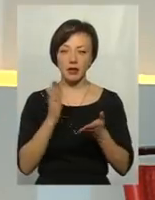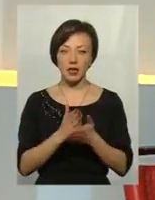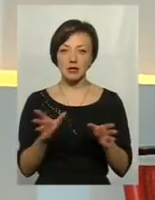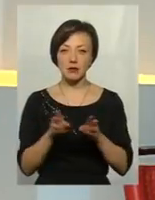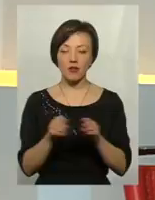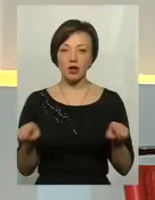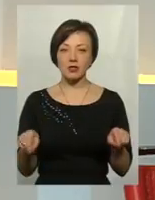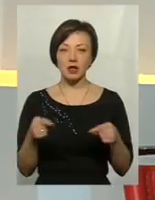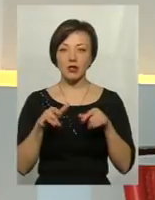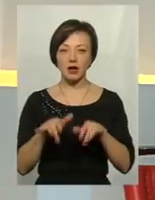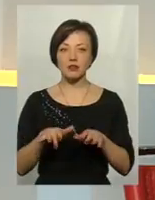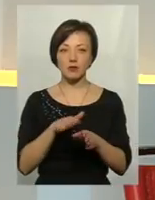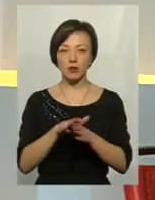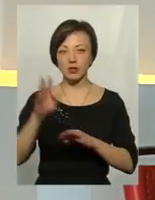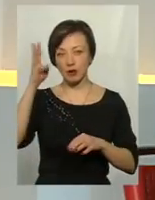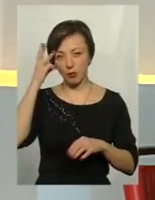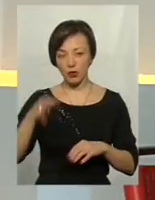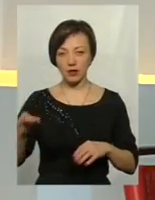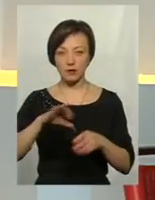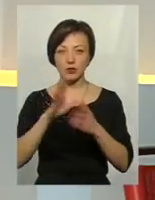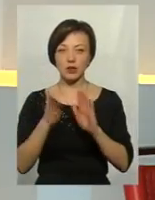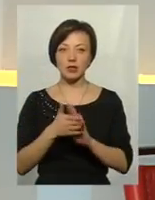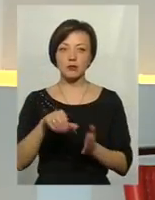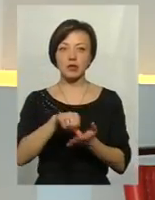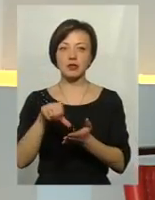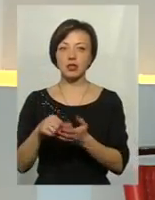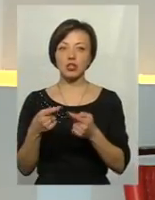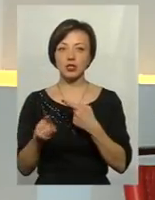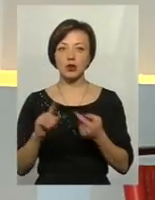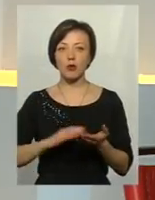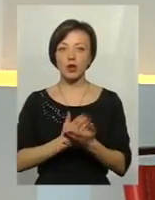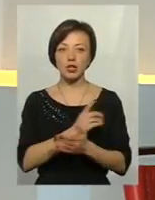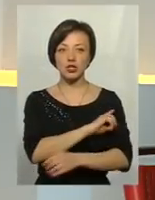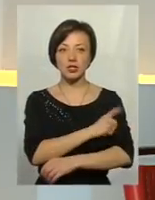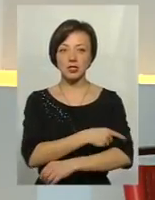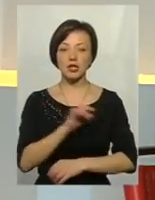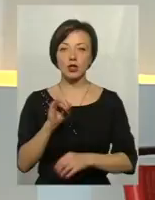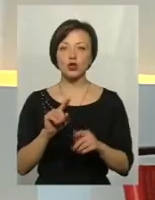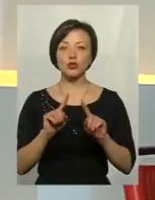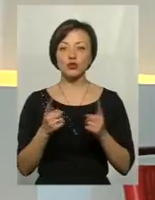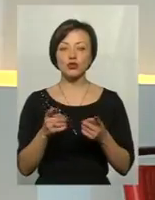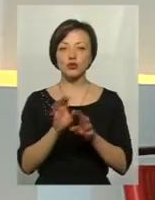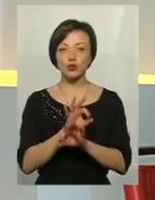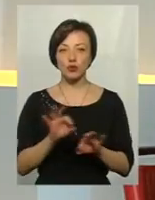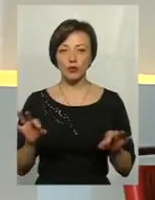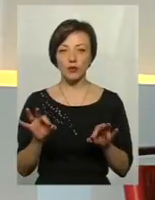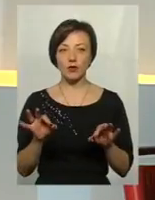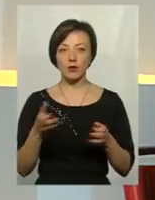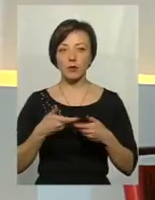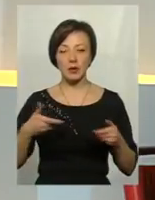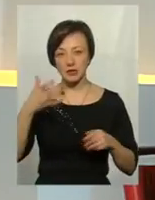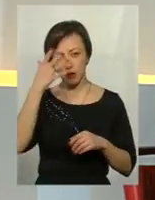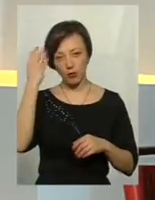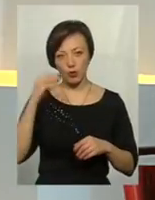відбулися на поділі в цілому, разом з представниками також інших політичних сил. І дуже чудово, що ми забули про